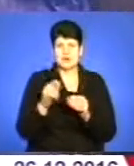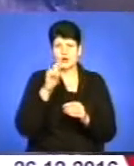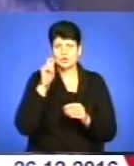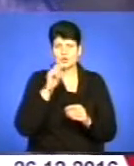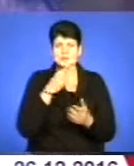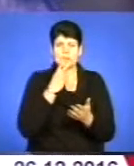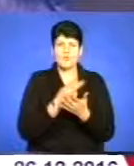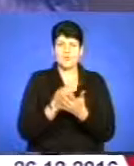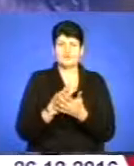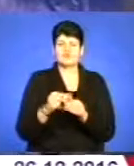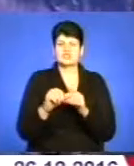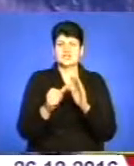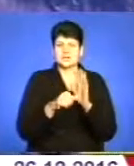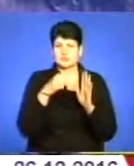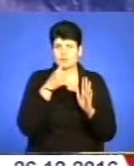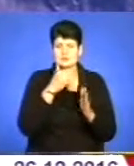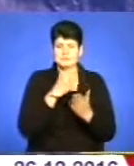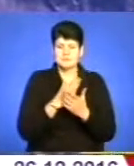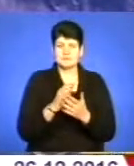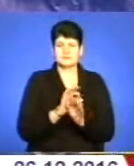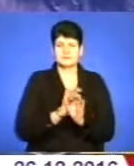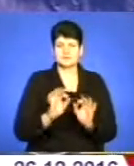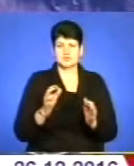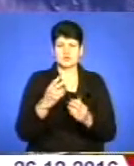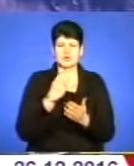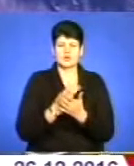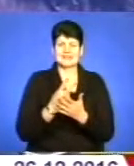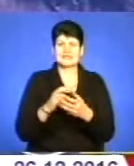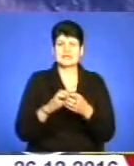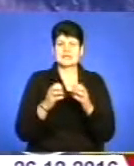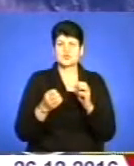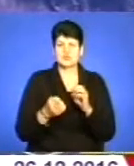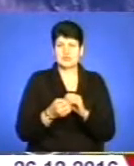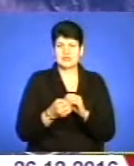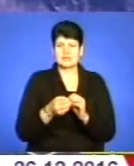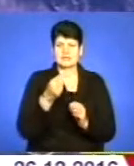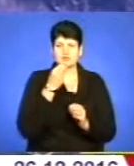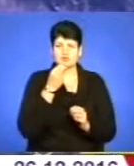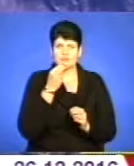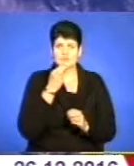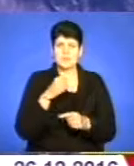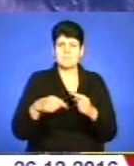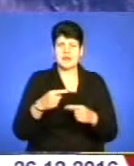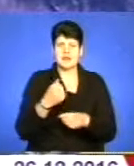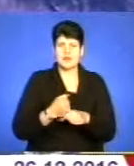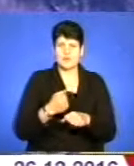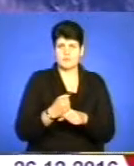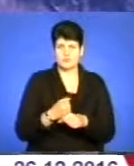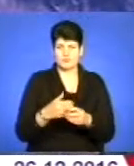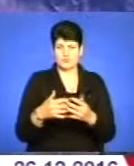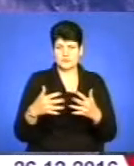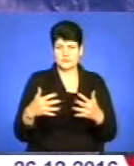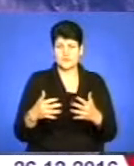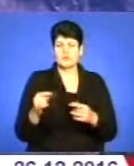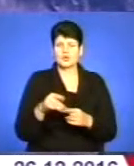показників, у 2016 році маємо успішні показники і результати в харчовій і переробній промисловості. В той час, як